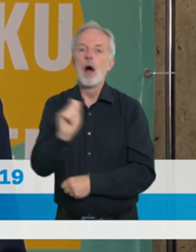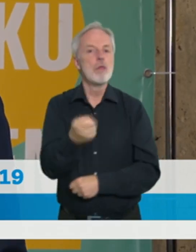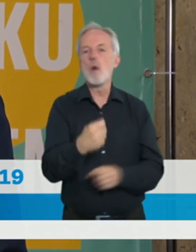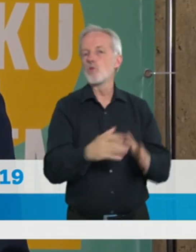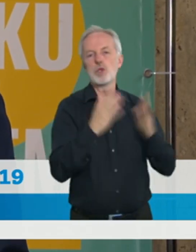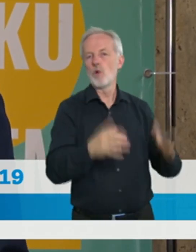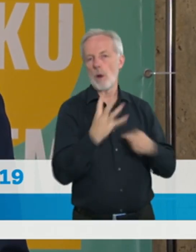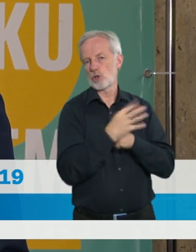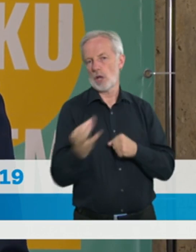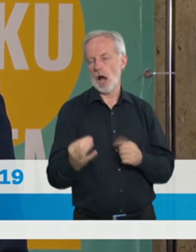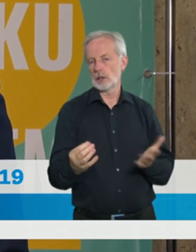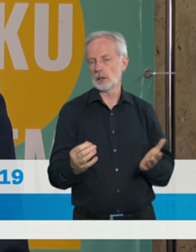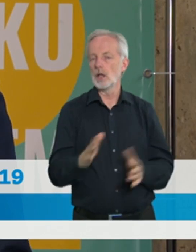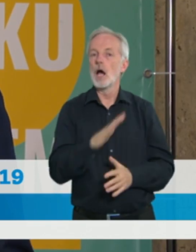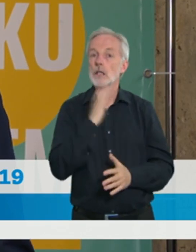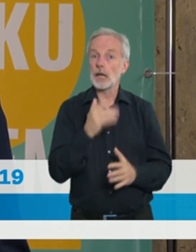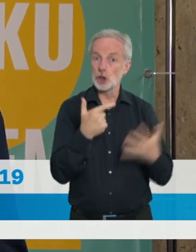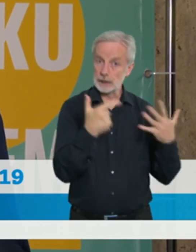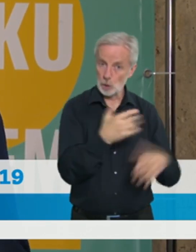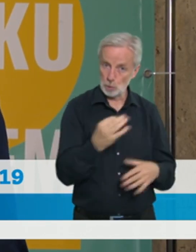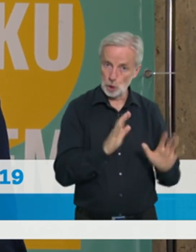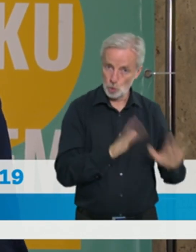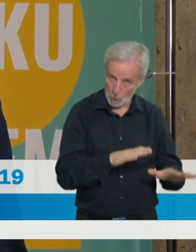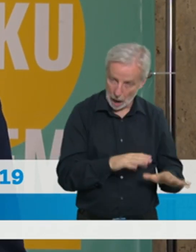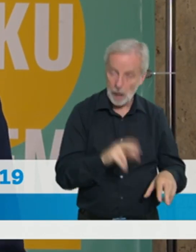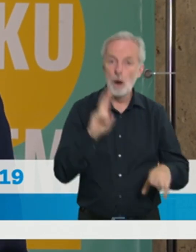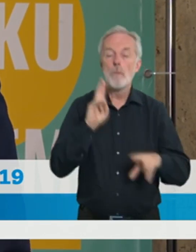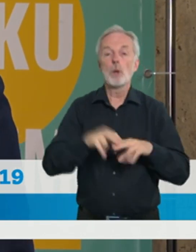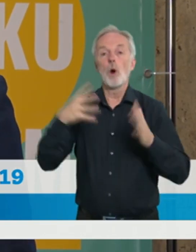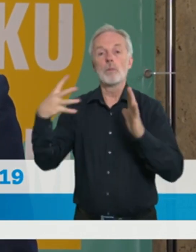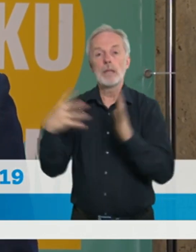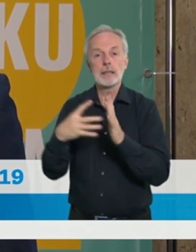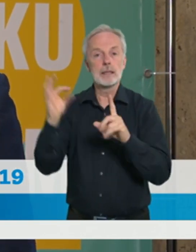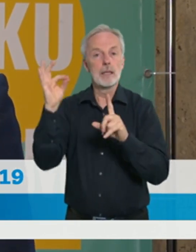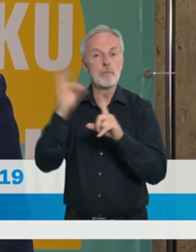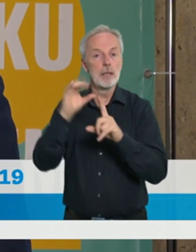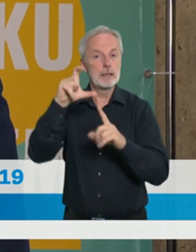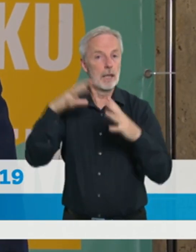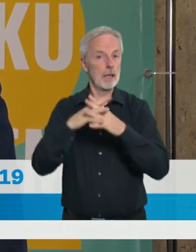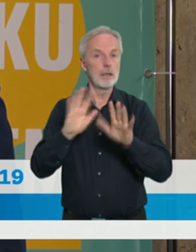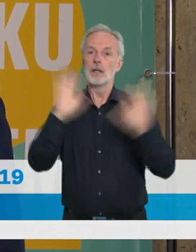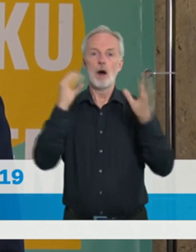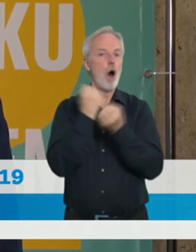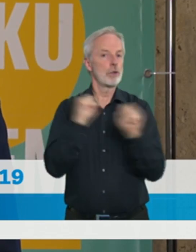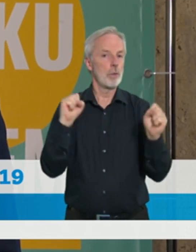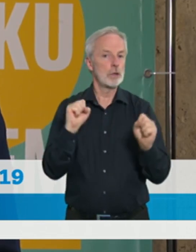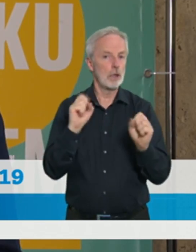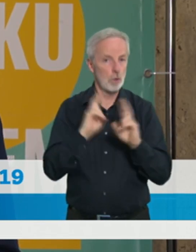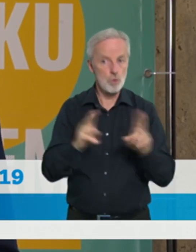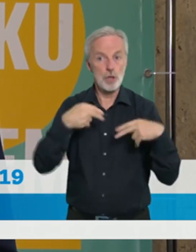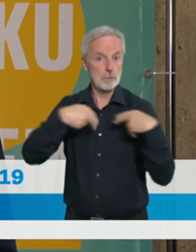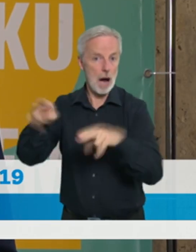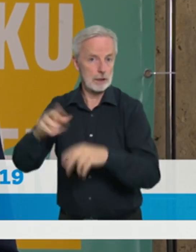negativním testem. A pak jsem zadal paní náměstkyni Svečinové jako hlavní hygieničce,